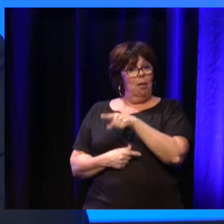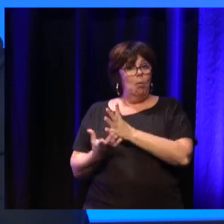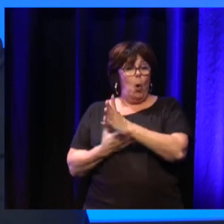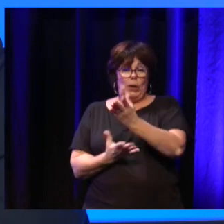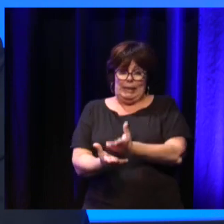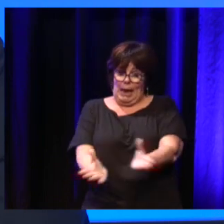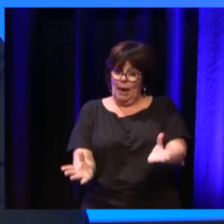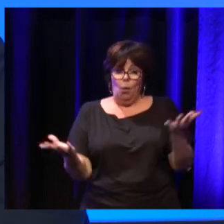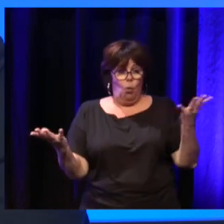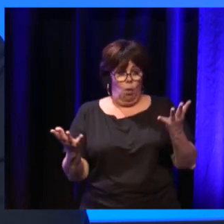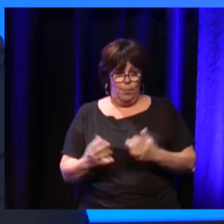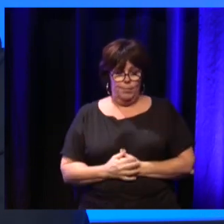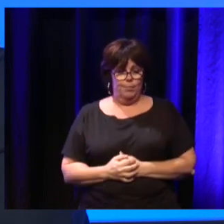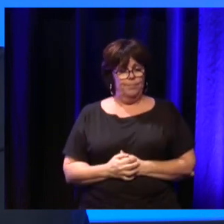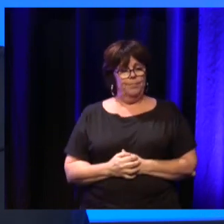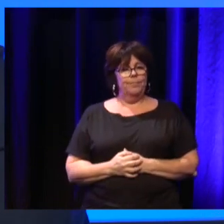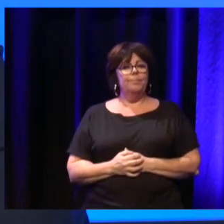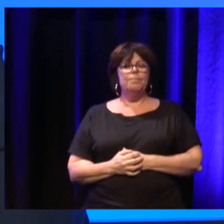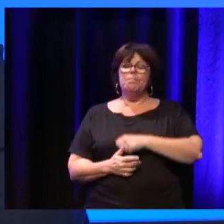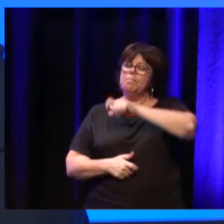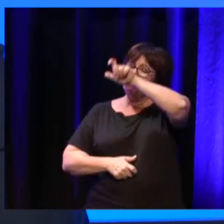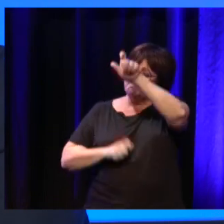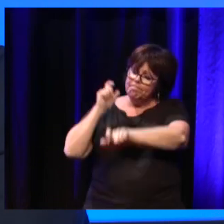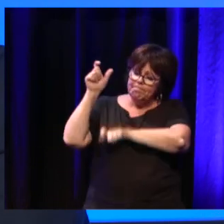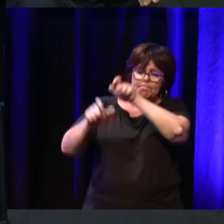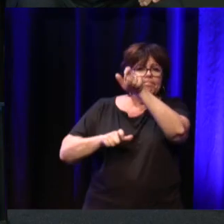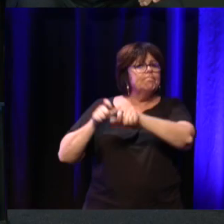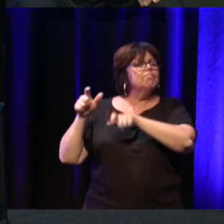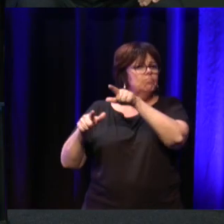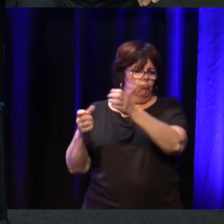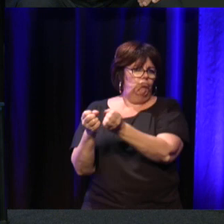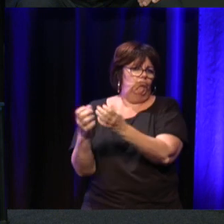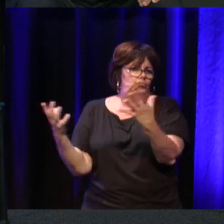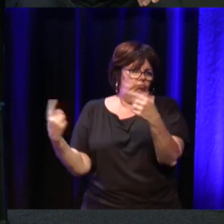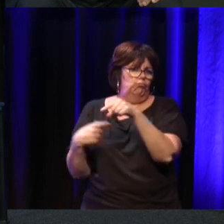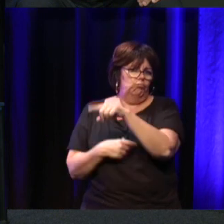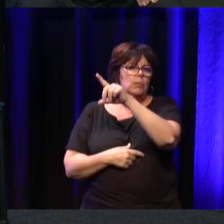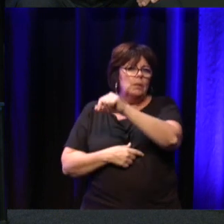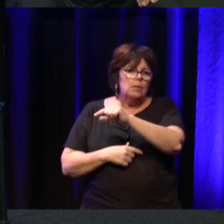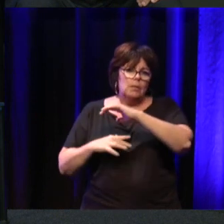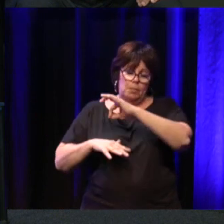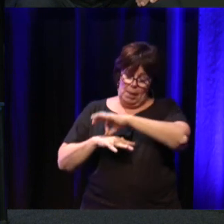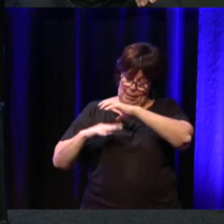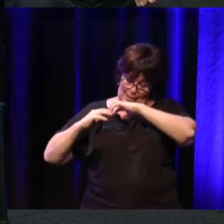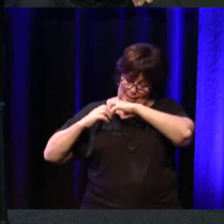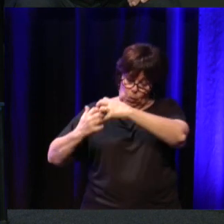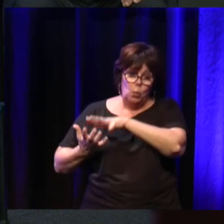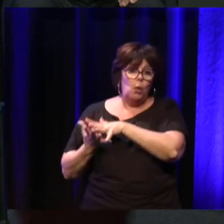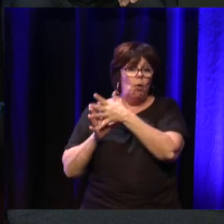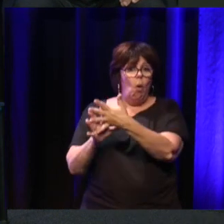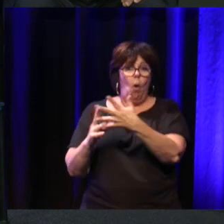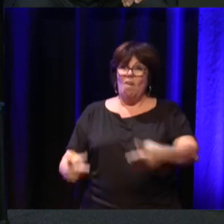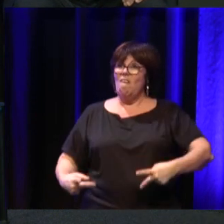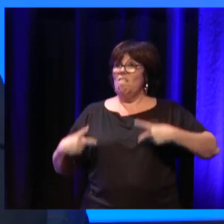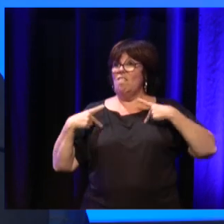Il part du constat que des personnes atteintes, un grand nombre de personnes atteintes de maladies neuroévolutives sont encore à domicile, en tout cas